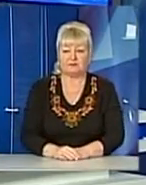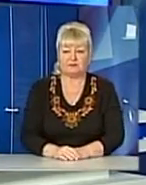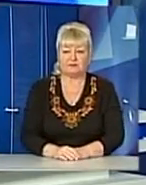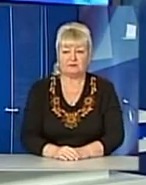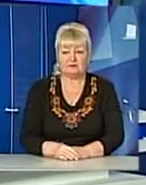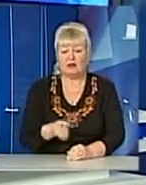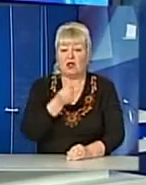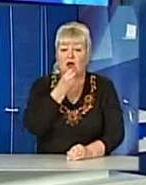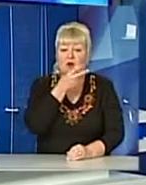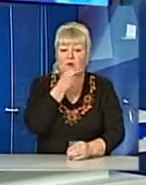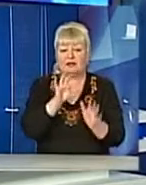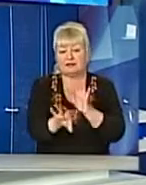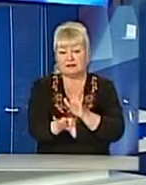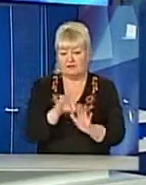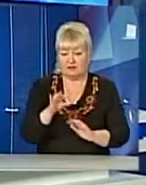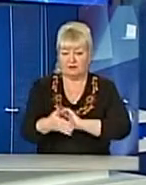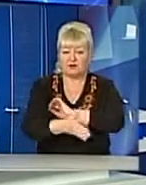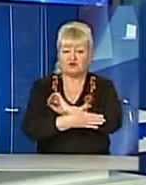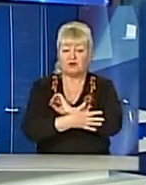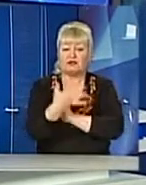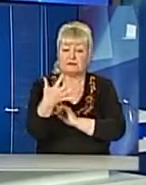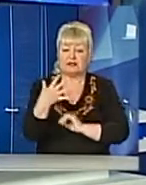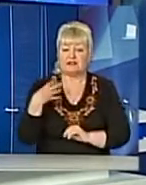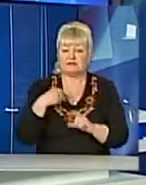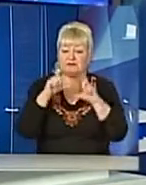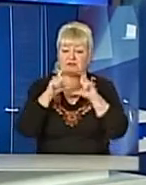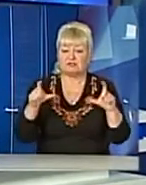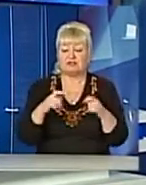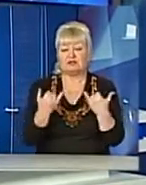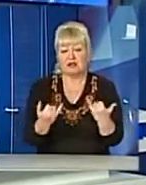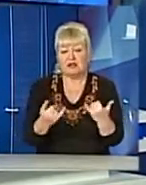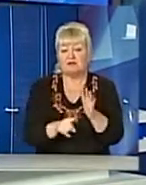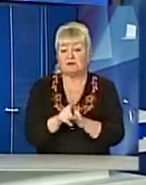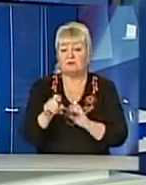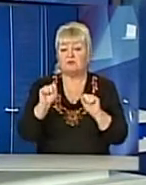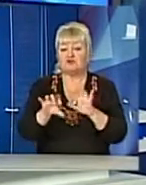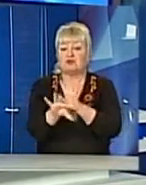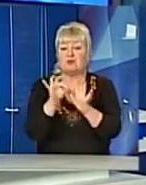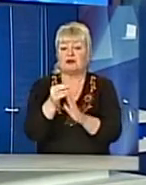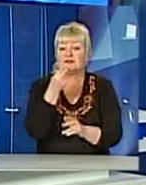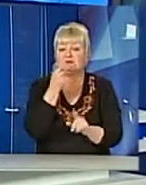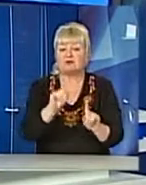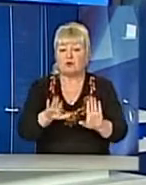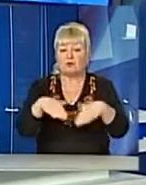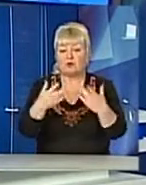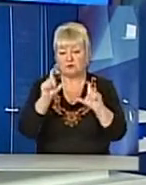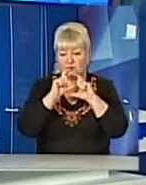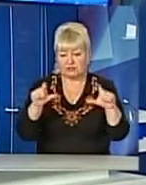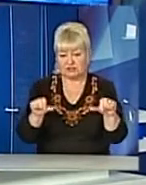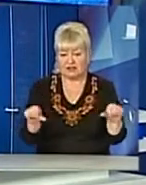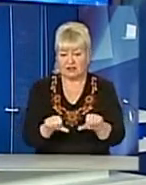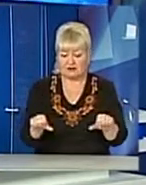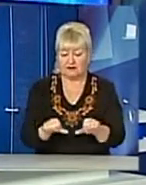Обід на вибір. Школярі п'яти львівських шкіл відтепер зможуть обирати серед страв, що пропонує шкільна їдальня, саме ту,